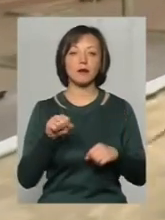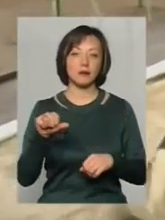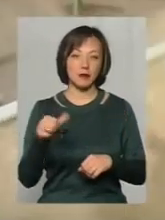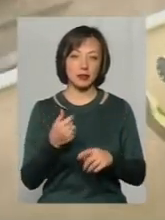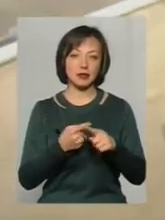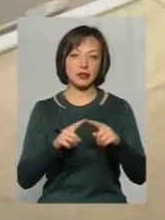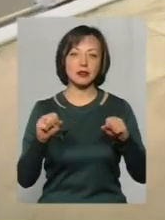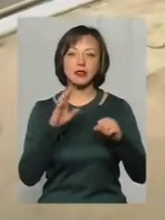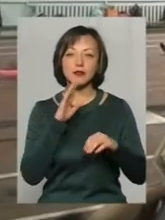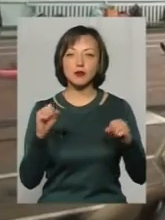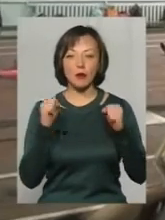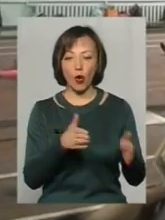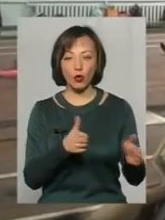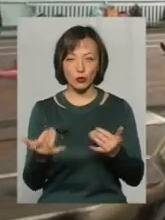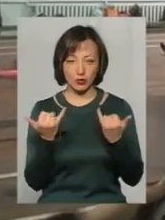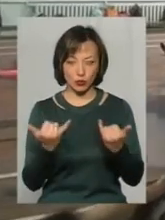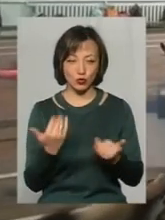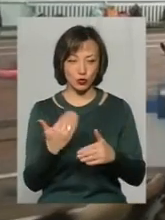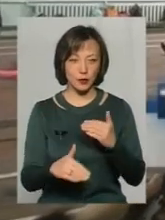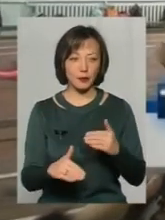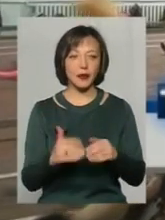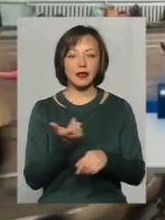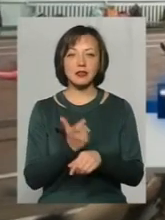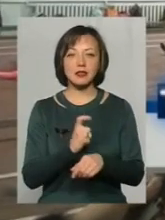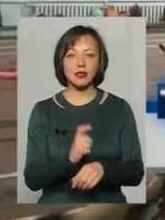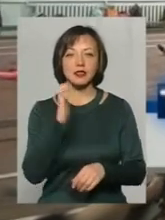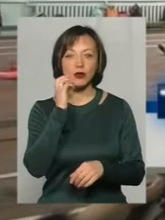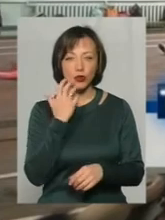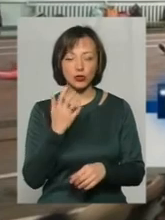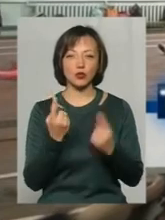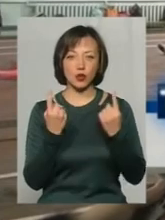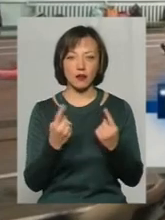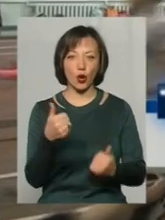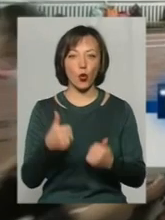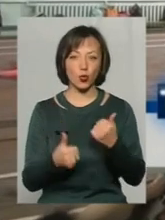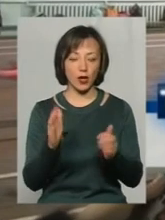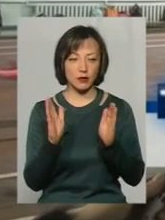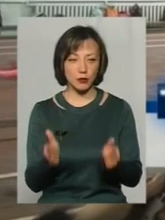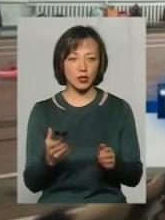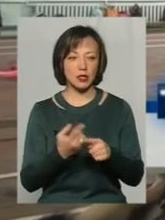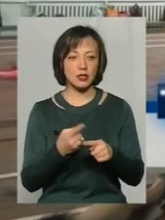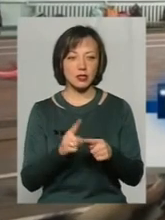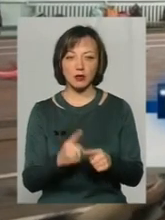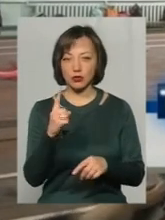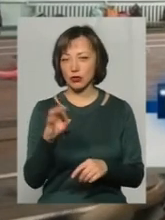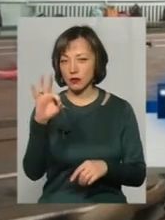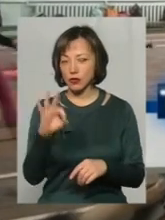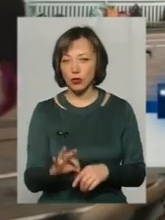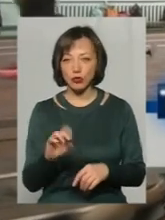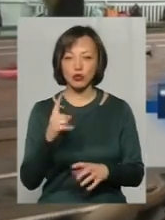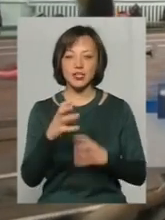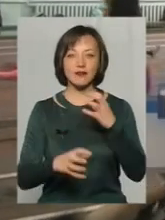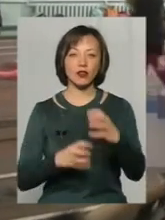спортсменка готується вже. Набагато серйозніша і суттєвіша буде конкуренція. І це однозначно, тому що